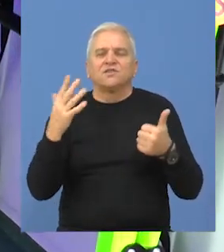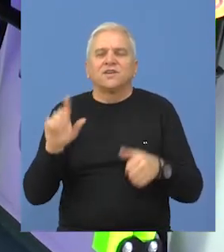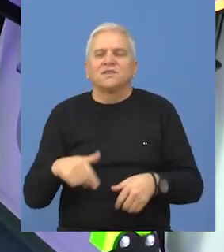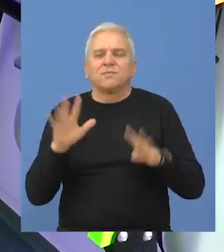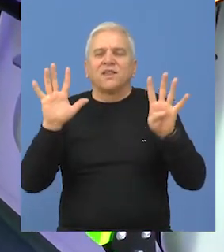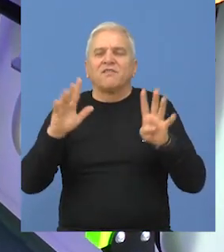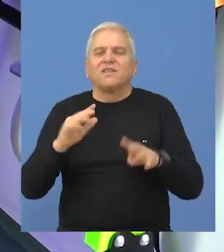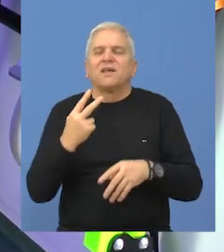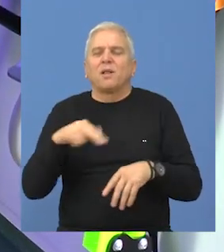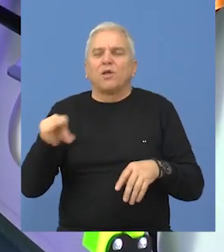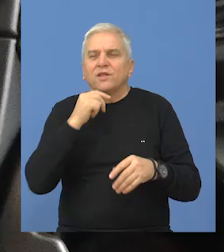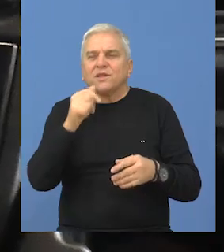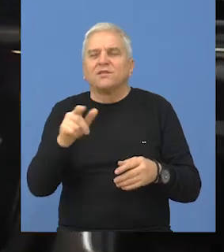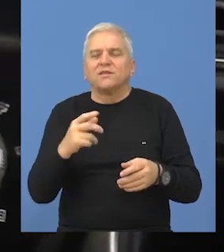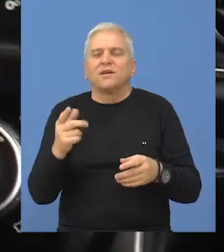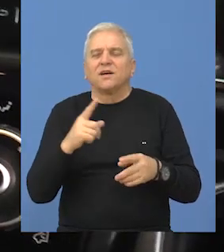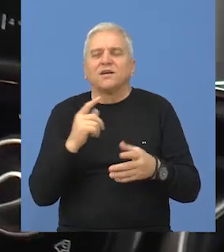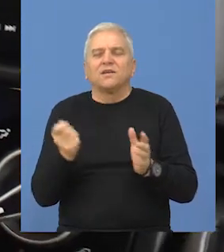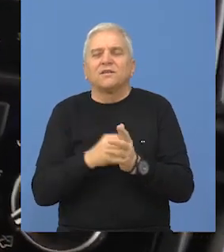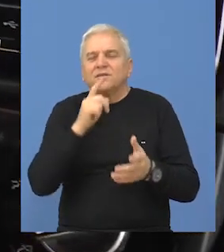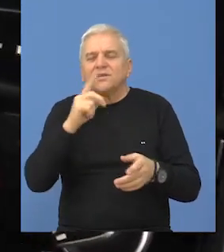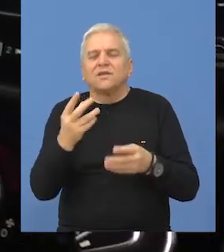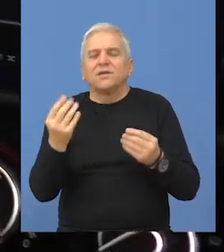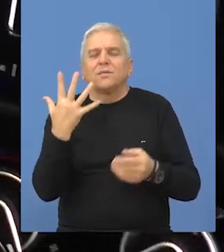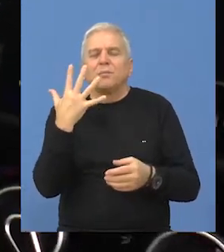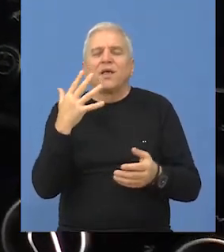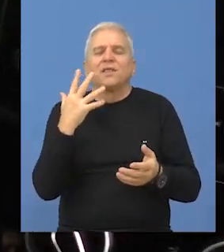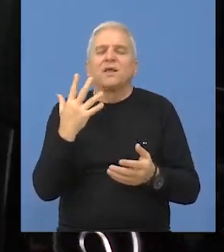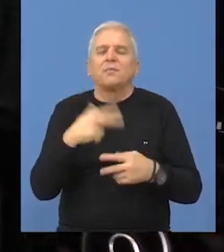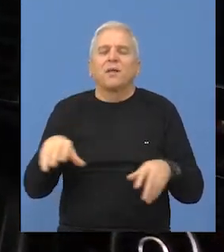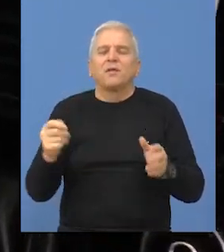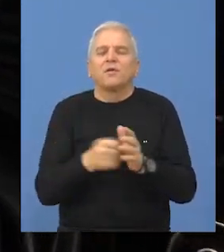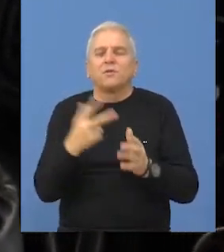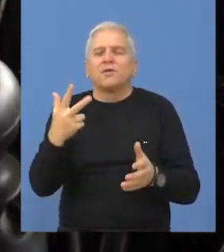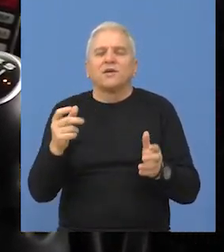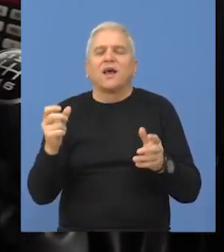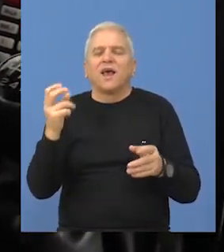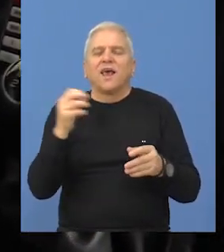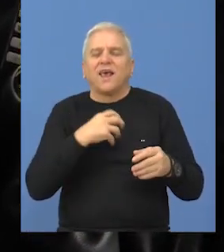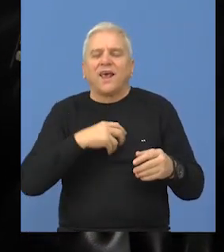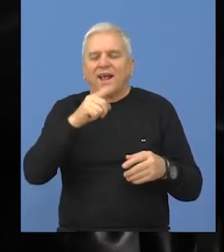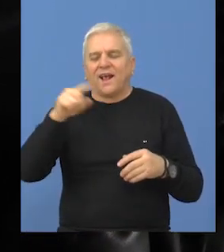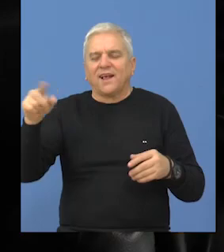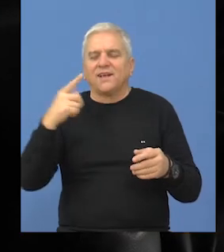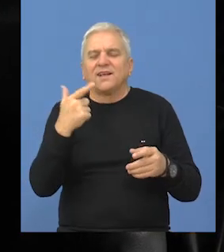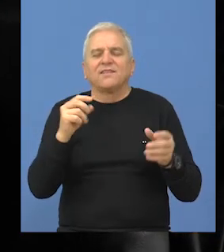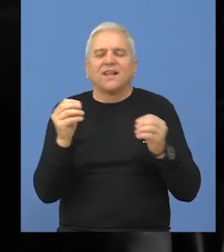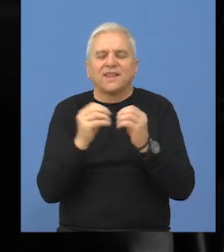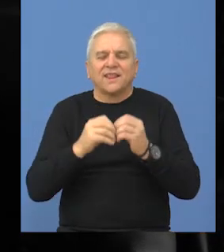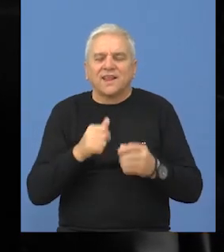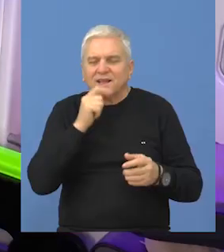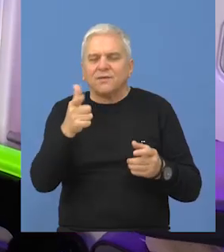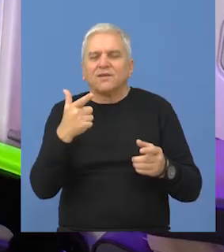6,9 miliona dinara, dok su za 2,5 miliona dinara kupljena tri EKG aparata, dva